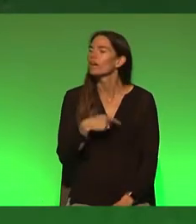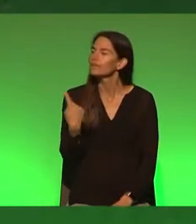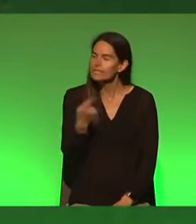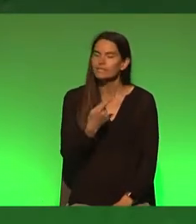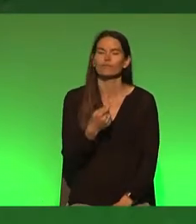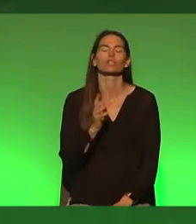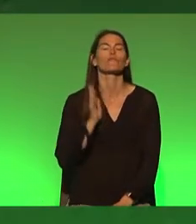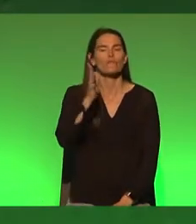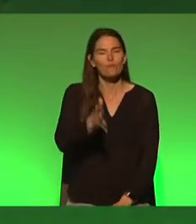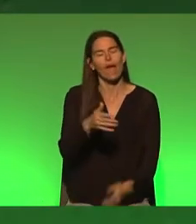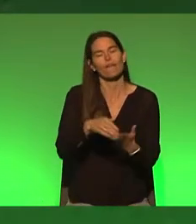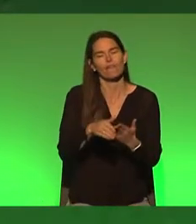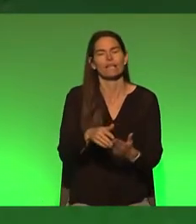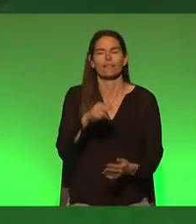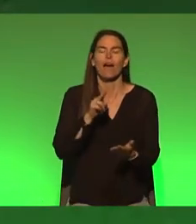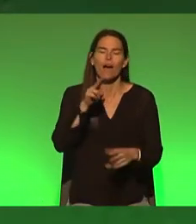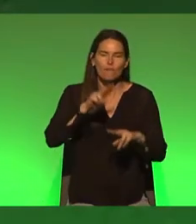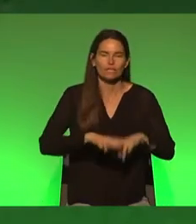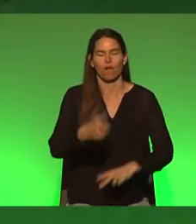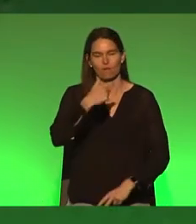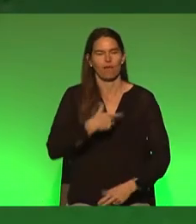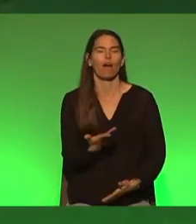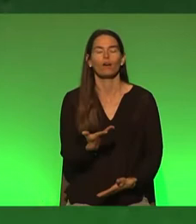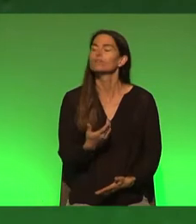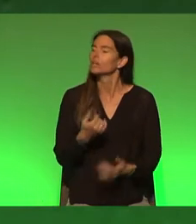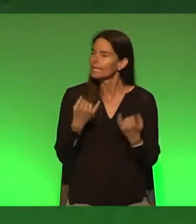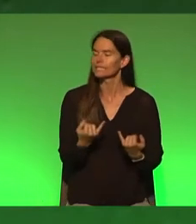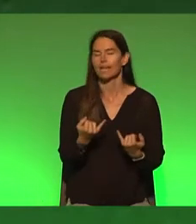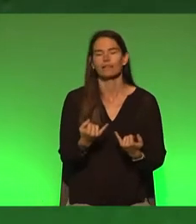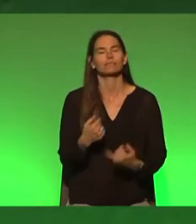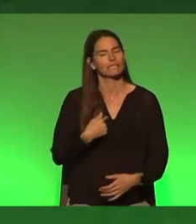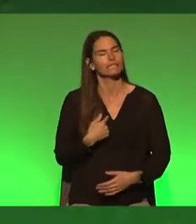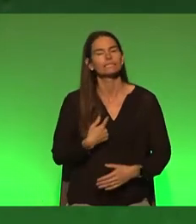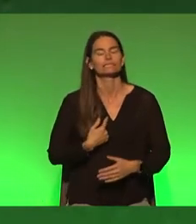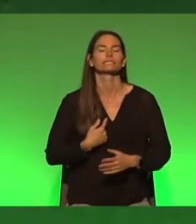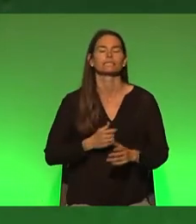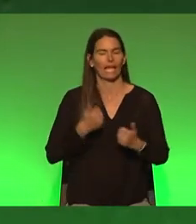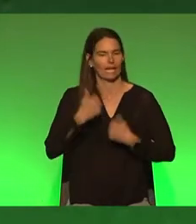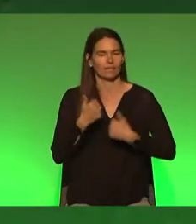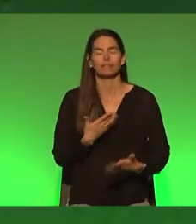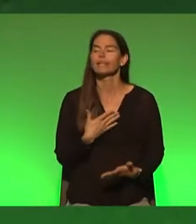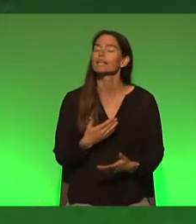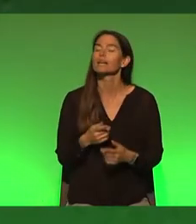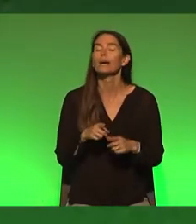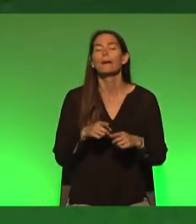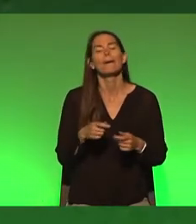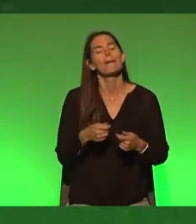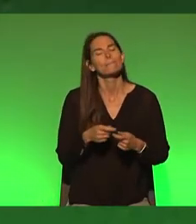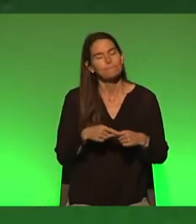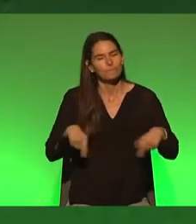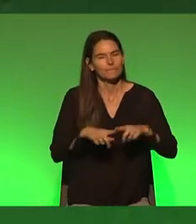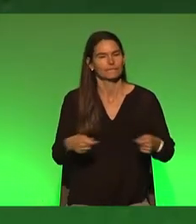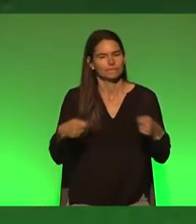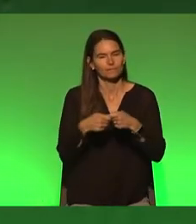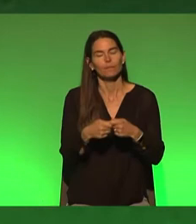weitere fünf Jahre und kandidiere hier mit dem einmütigen Votum und Unterstützung des Bezirksverbands Niederrhein-Wupper